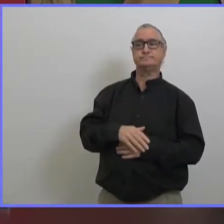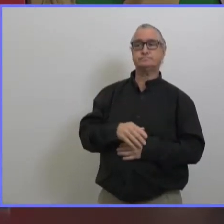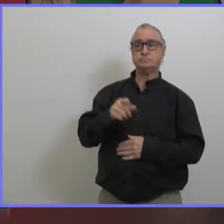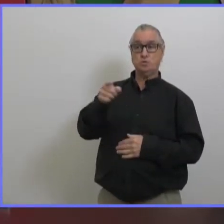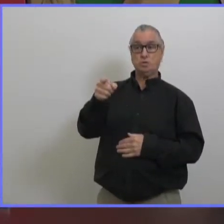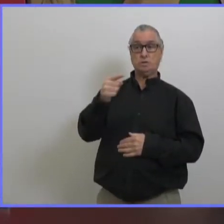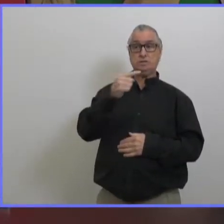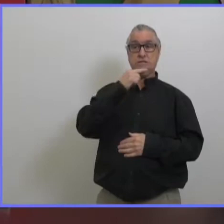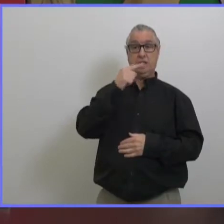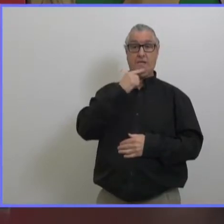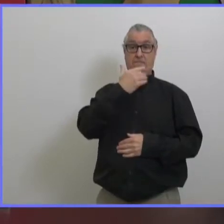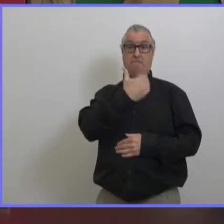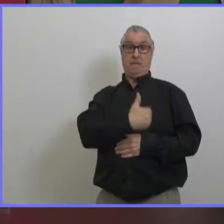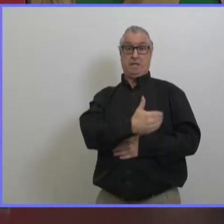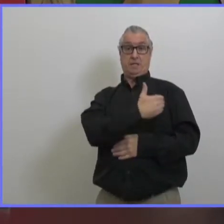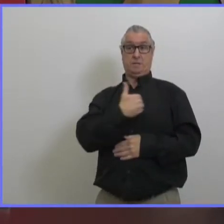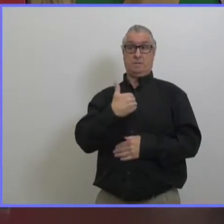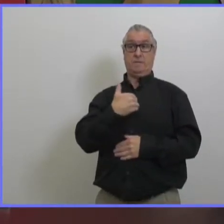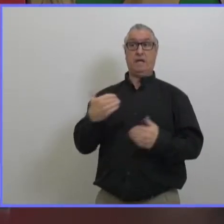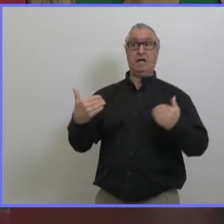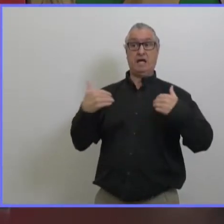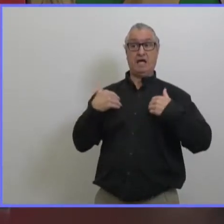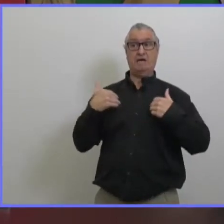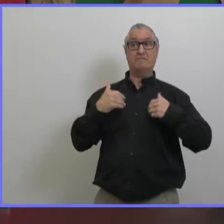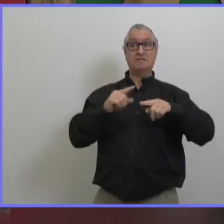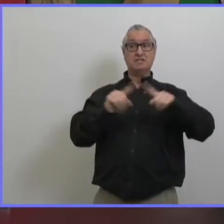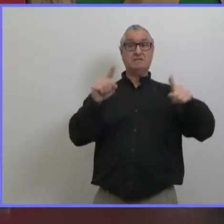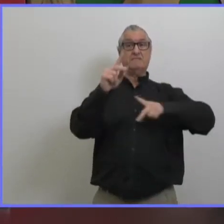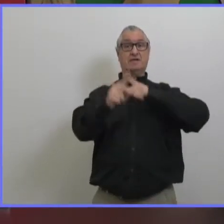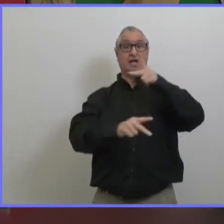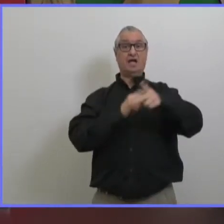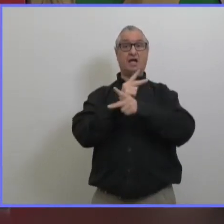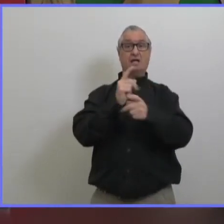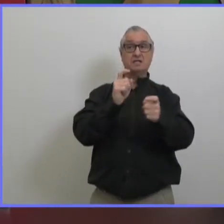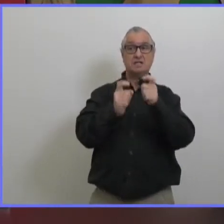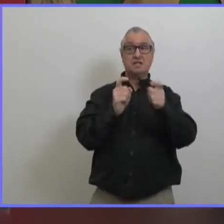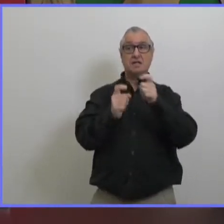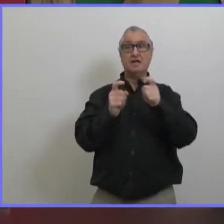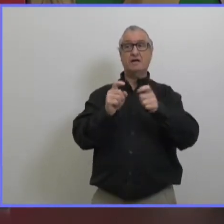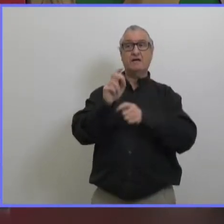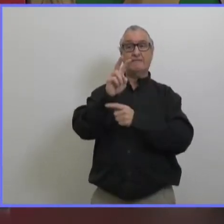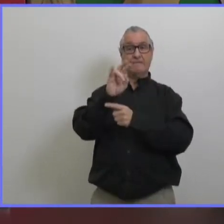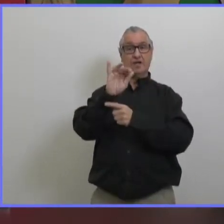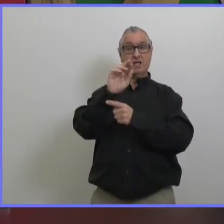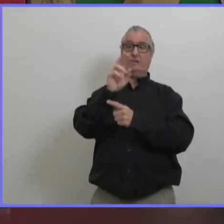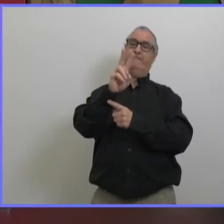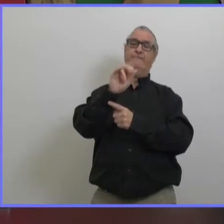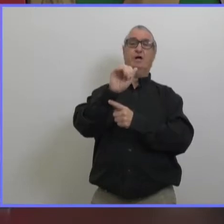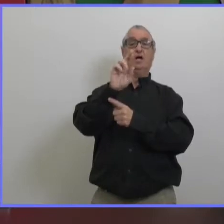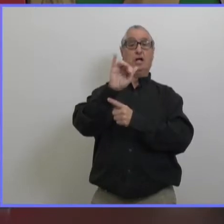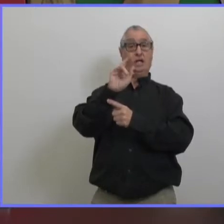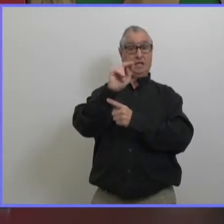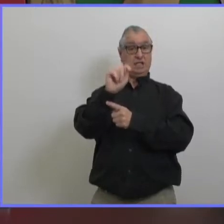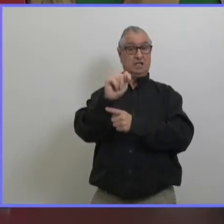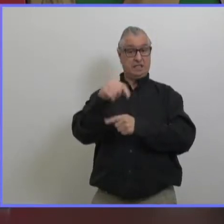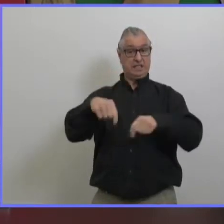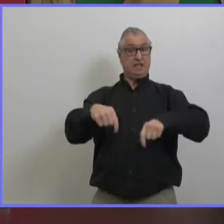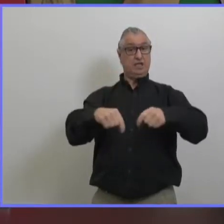vous avez dit que au manitoba il y a eu des variants unique au manitoba pour cette maladie